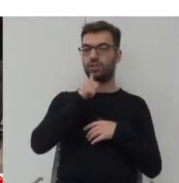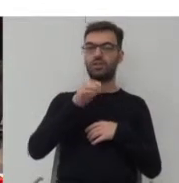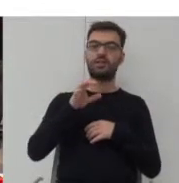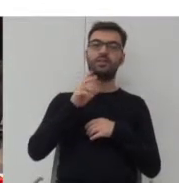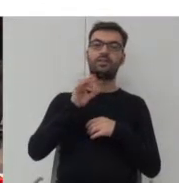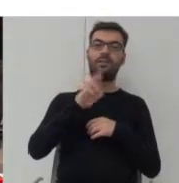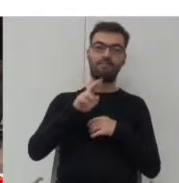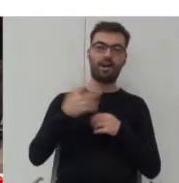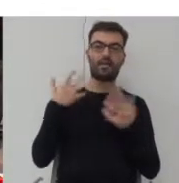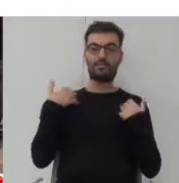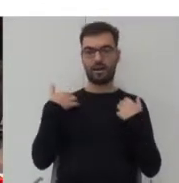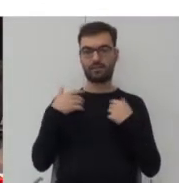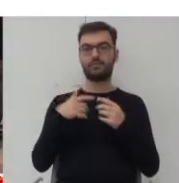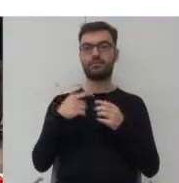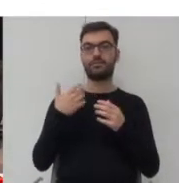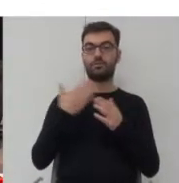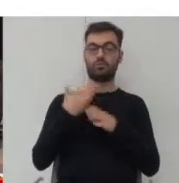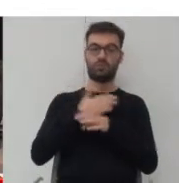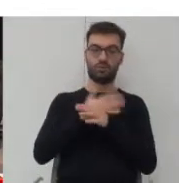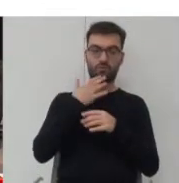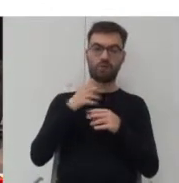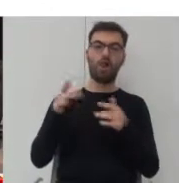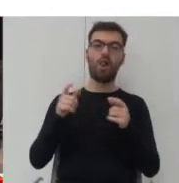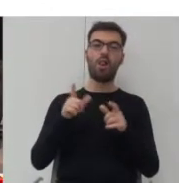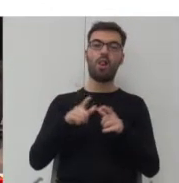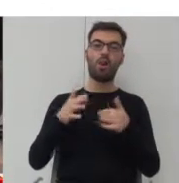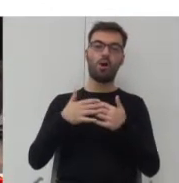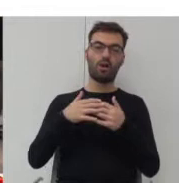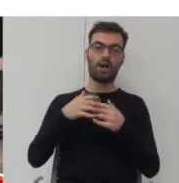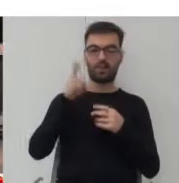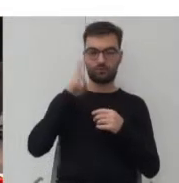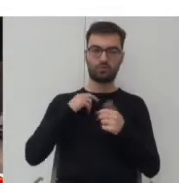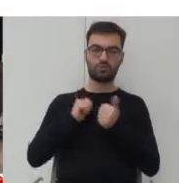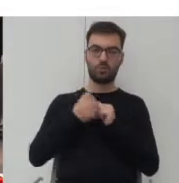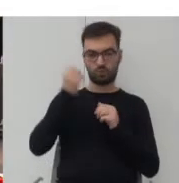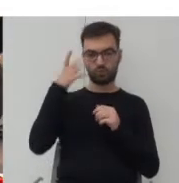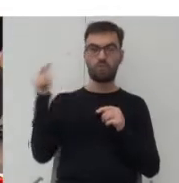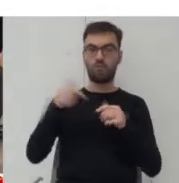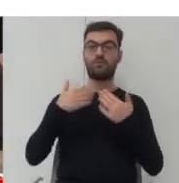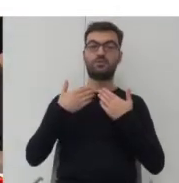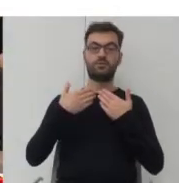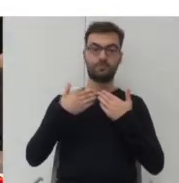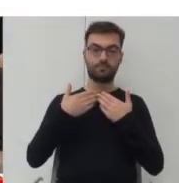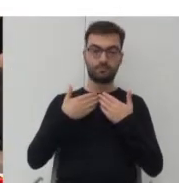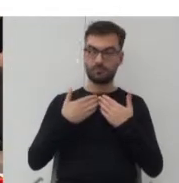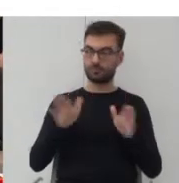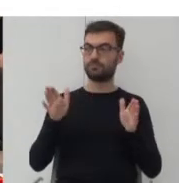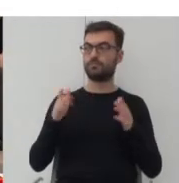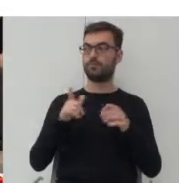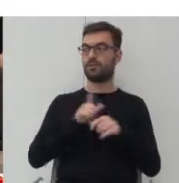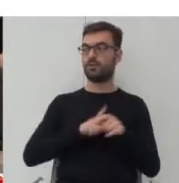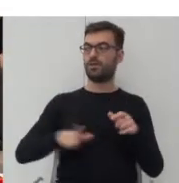i parki i wspominane już lokalne instytucje sportu i kultury, które powinny otworzyć swoją